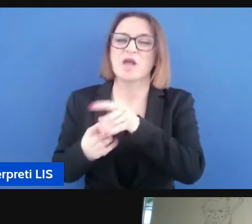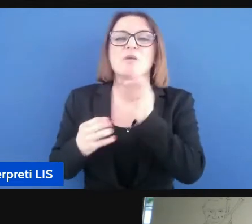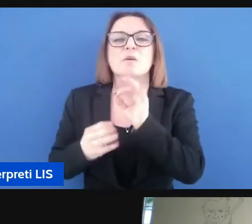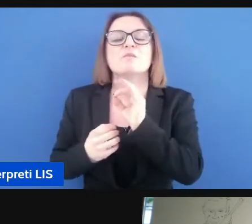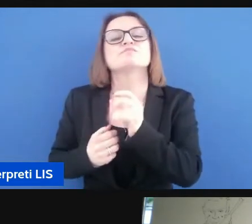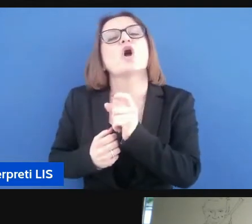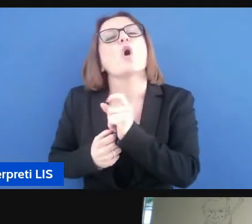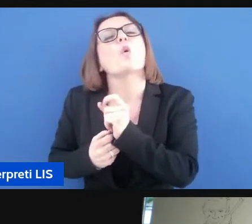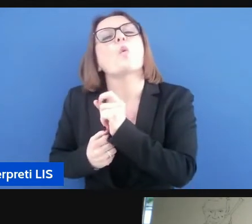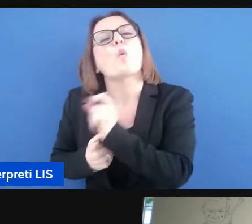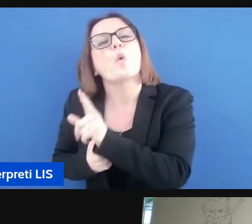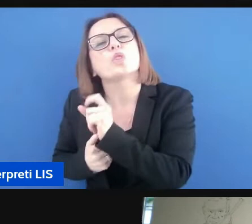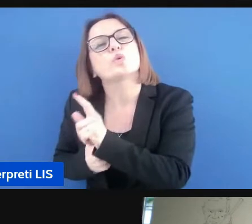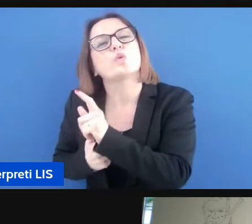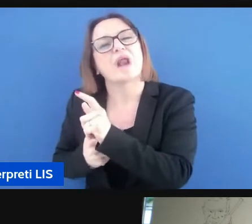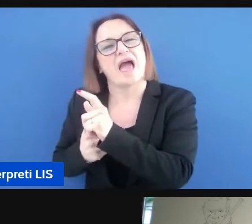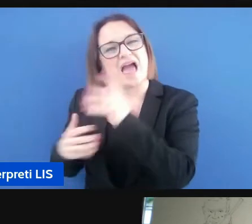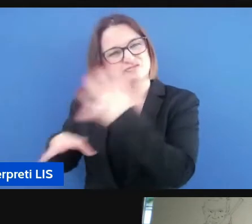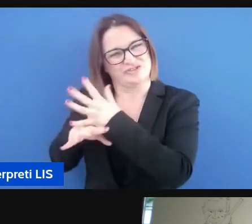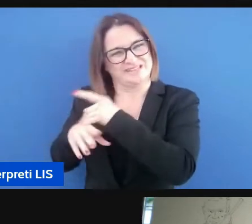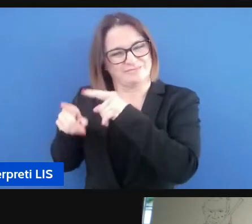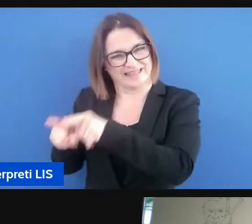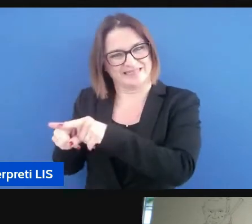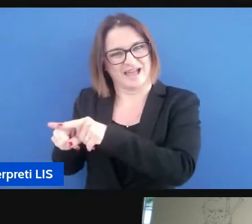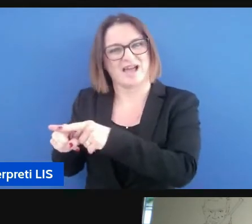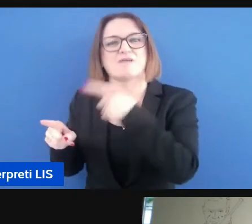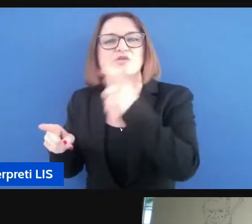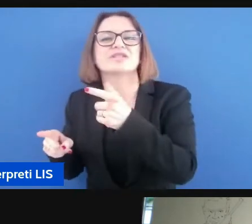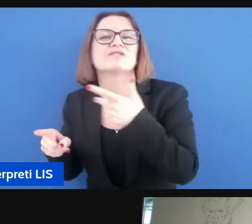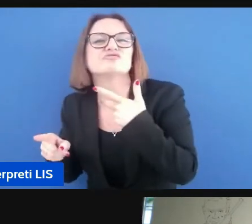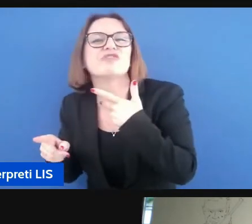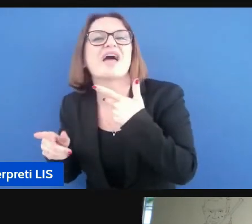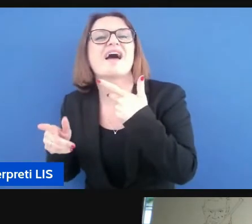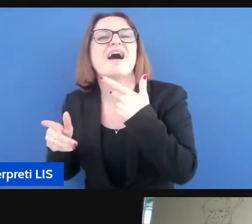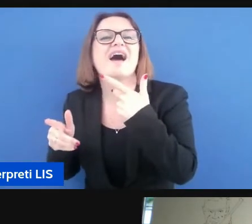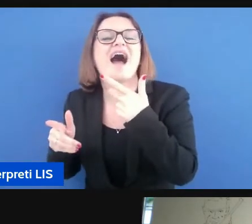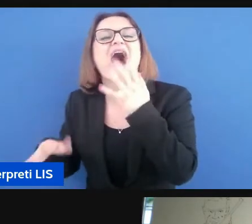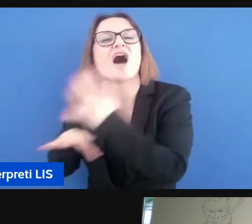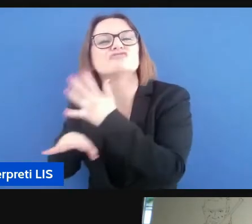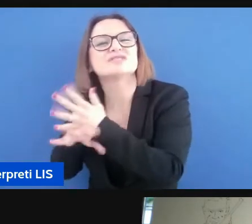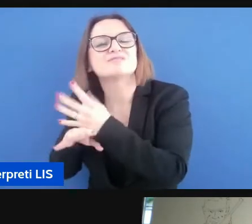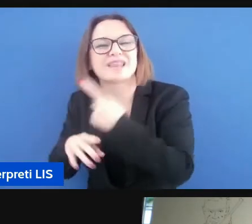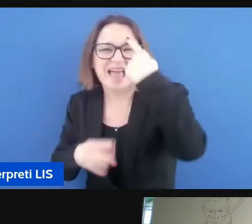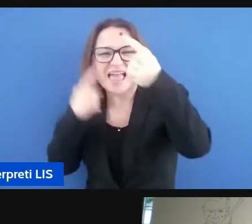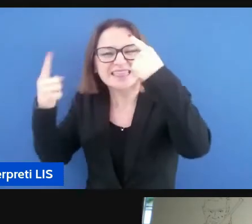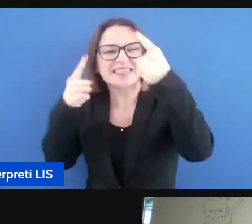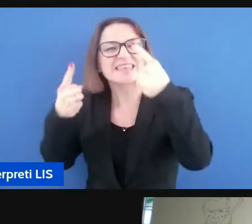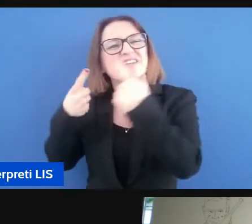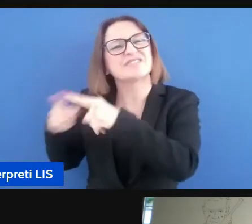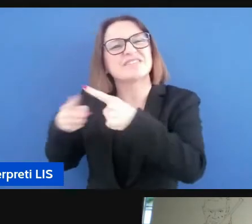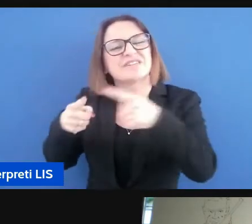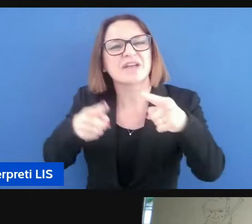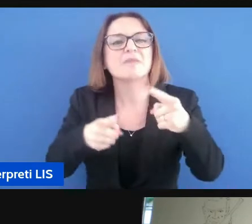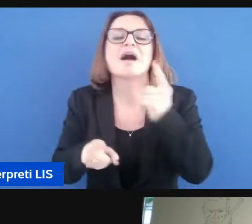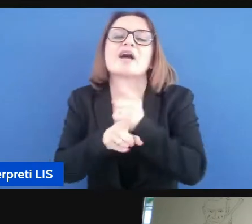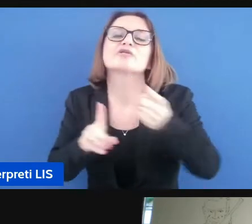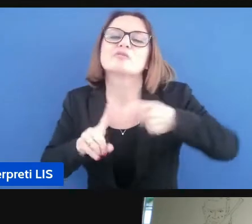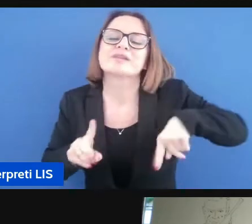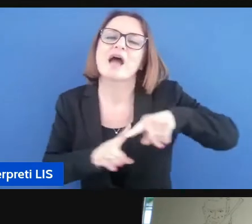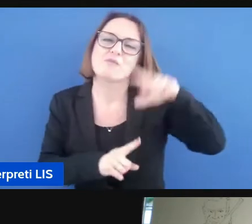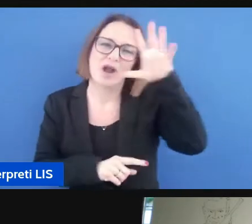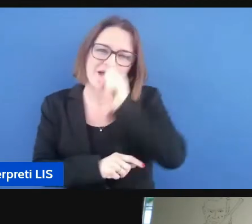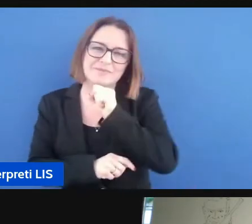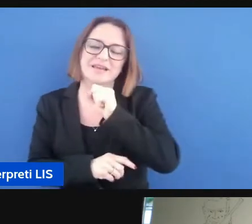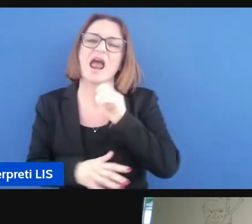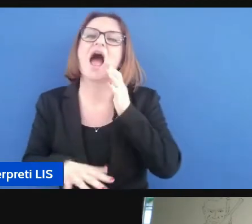'accessibilità abbiamo detto che ci sono idee diverse di accessibilità quello che dobbiamo chiederci è quale accessibilità